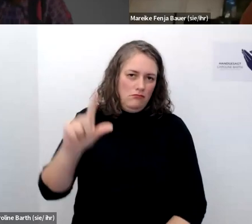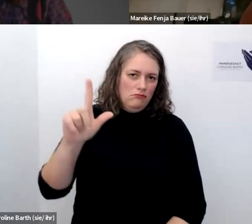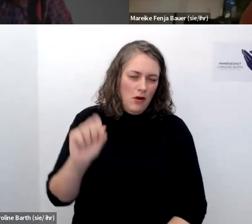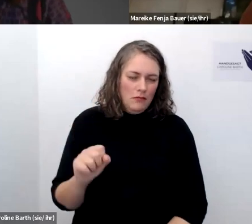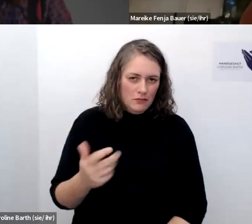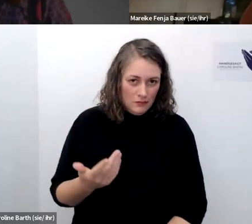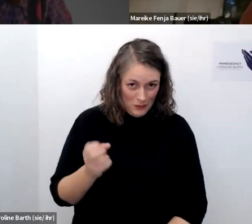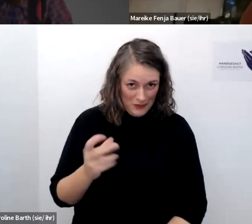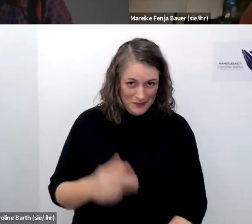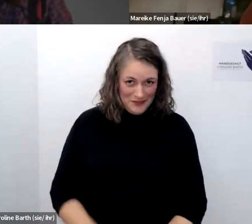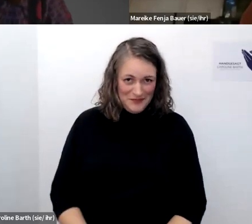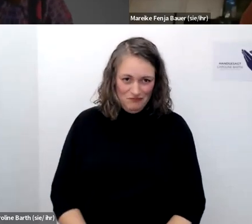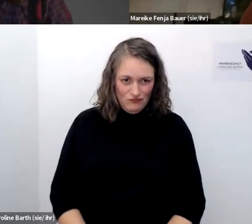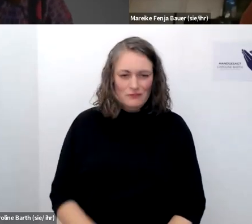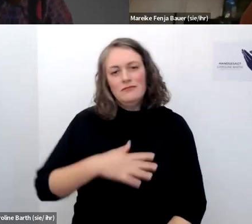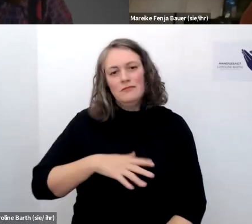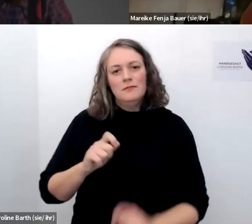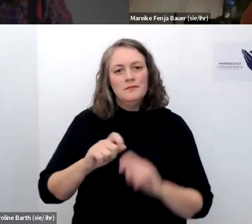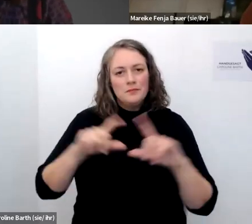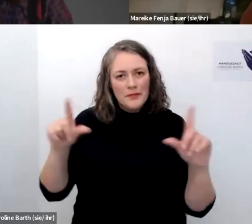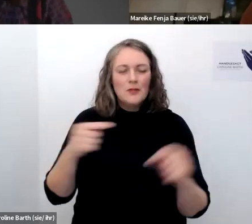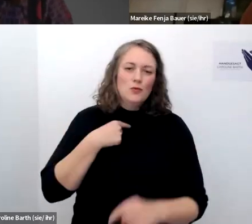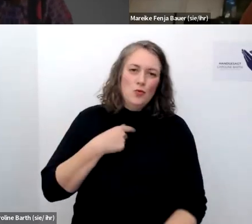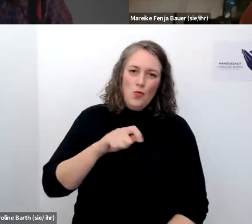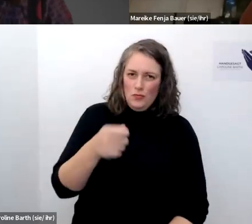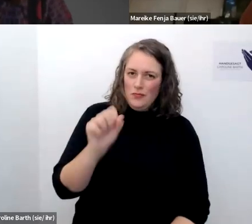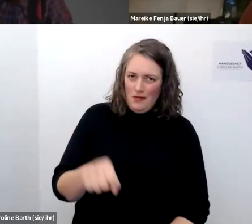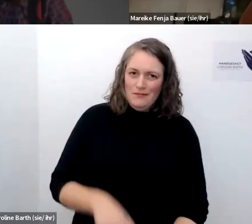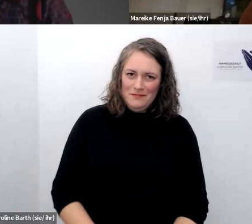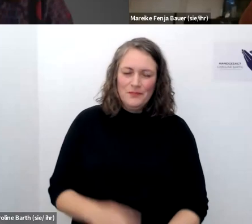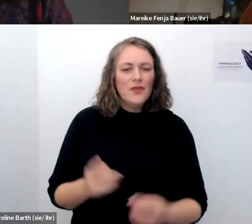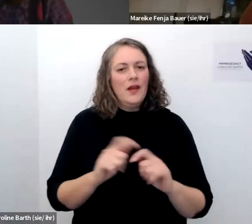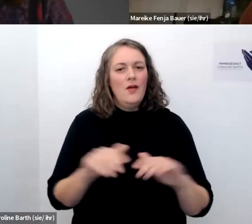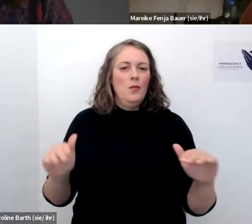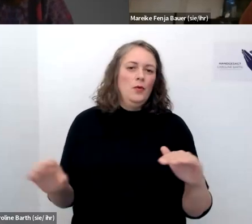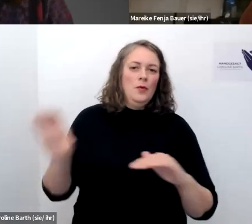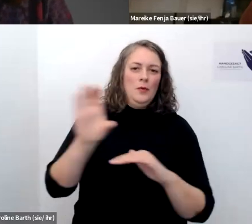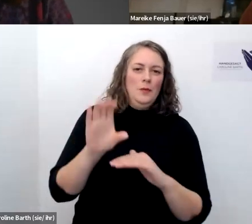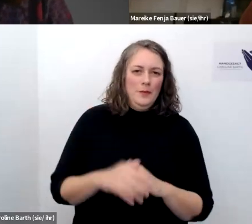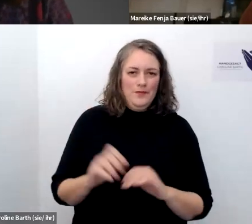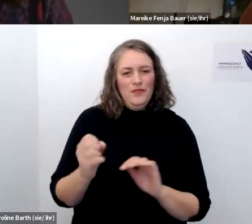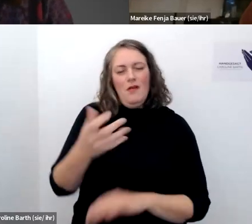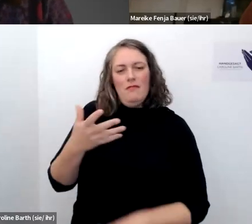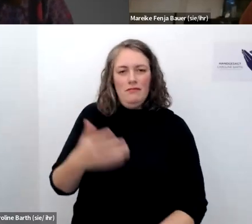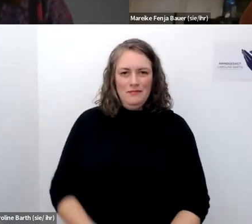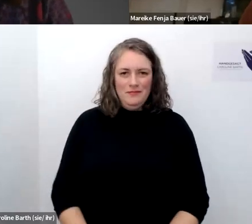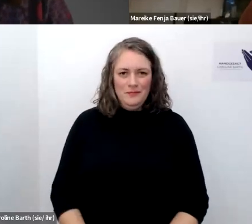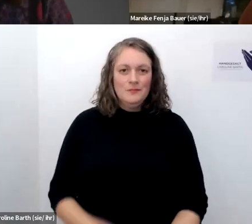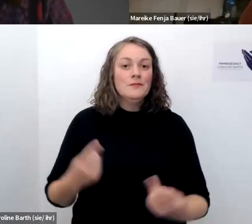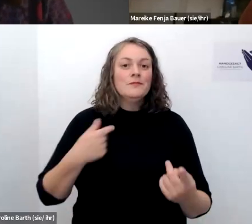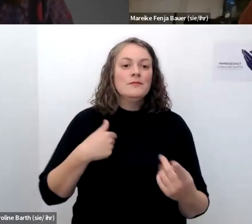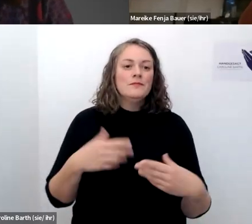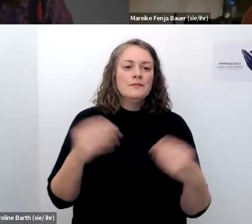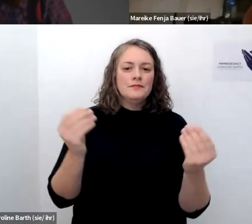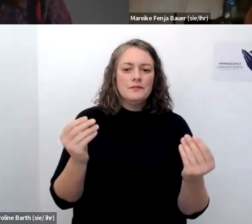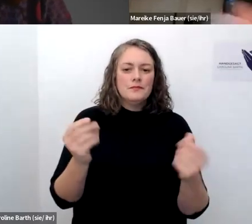genau gerne mit bild und ton könnte dann auch auf die bühne kommen ansonsten würde ich vielleicht erst mal anfangen mit